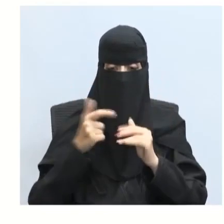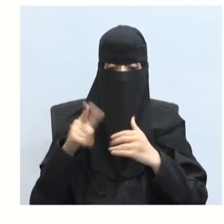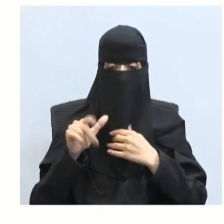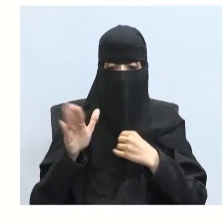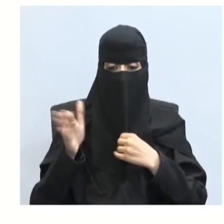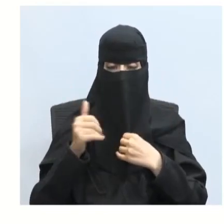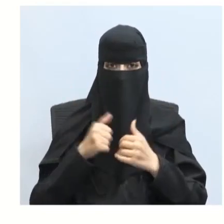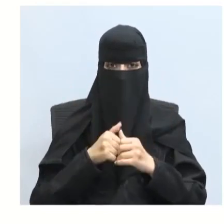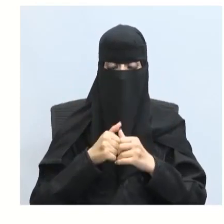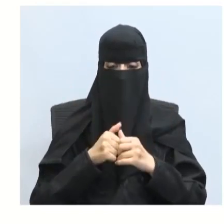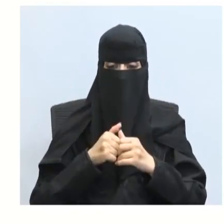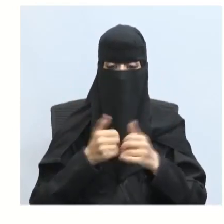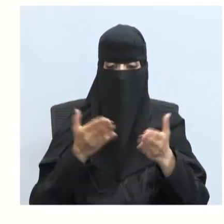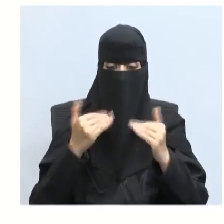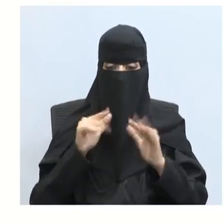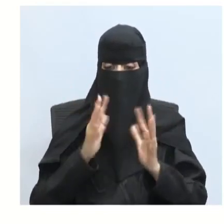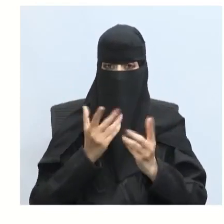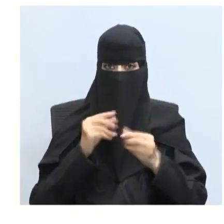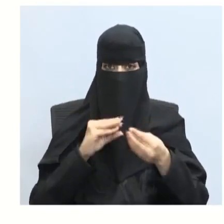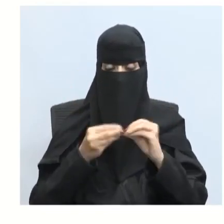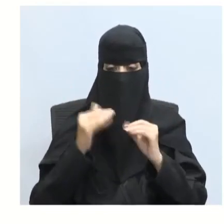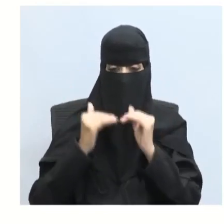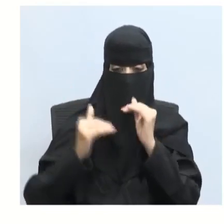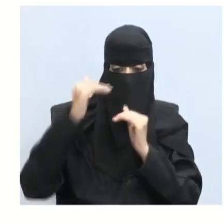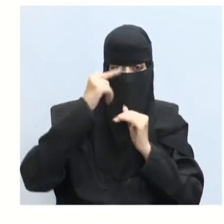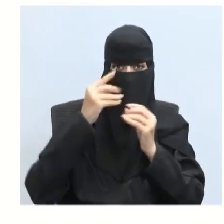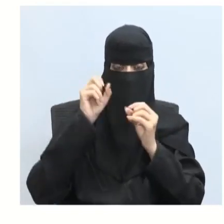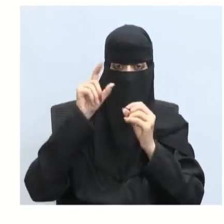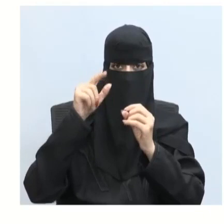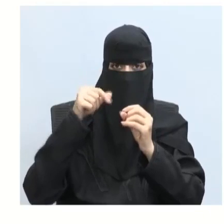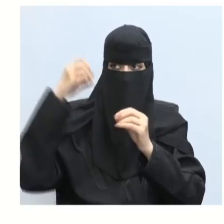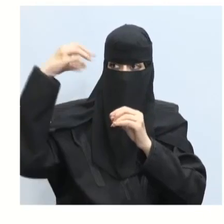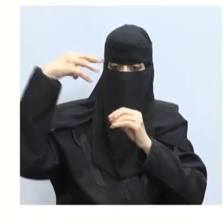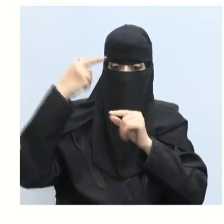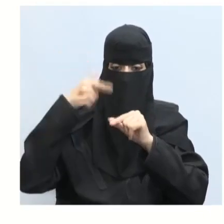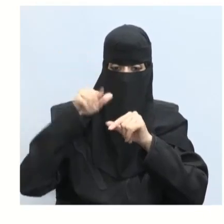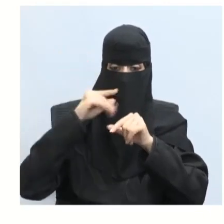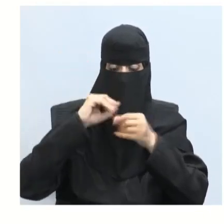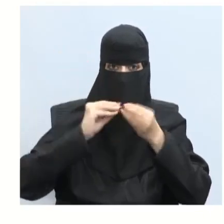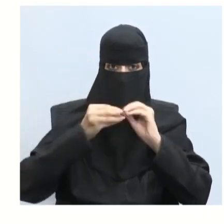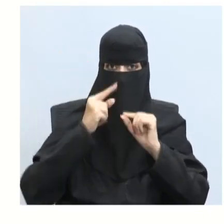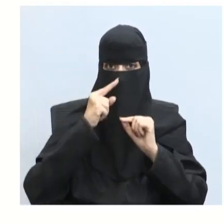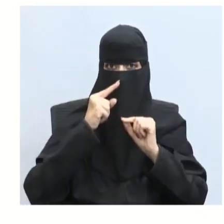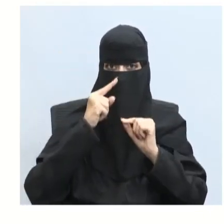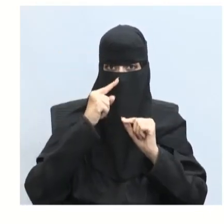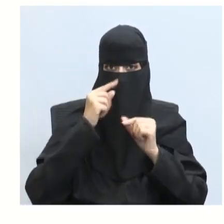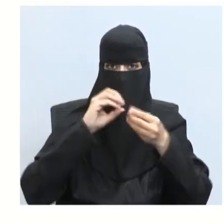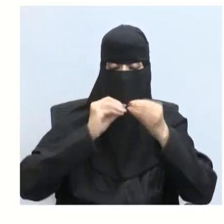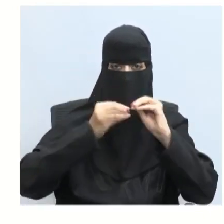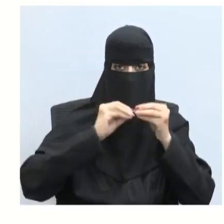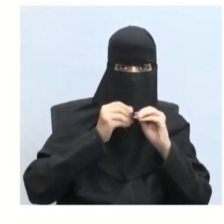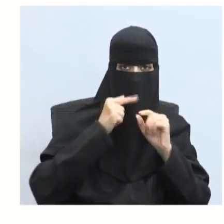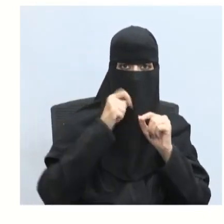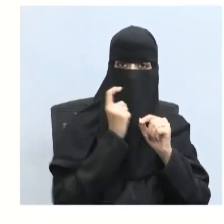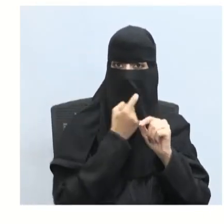الأخضر أقصر طول موجي أي اللونين أعلى تردد الضوء الأصفر أم الضوء